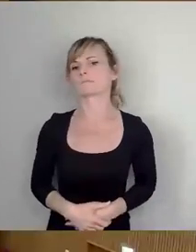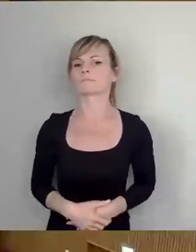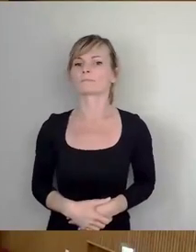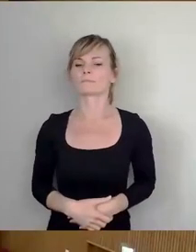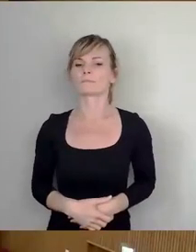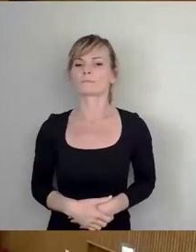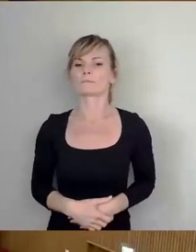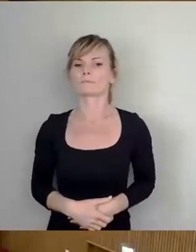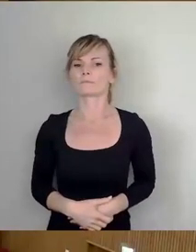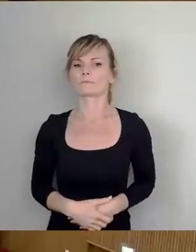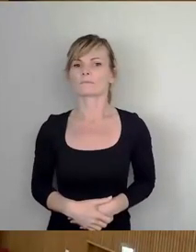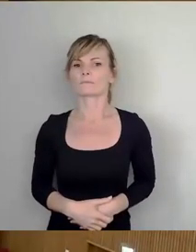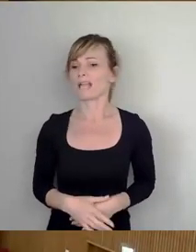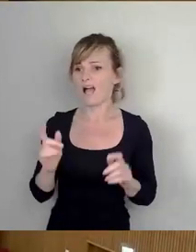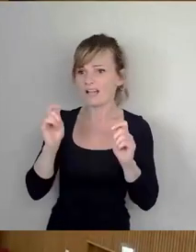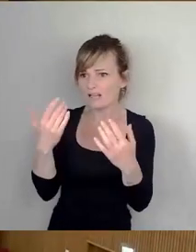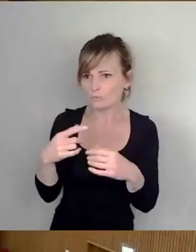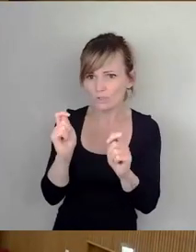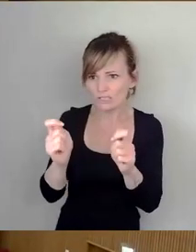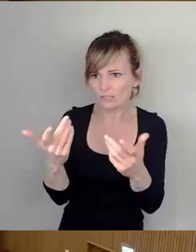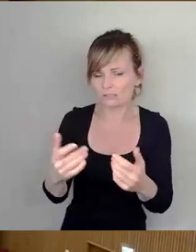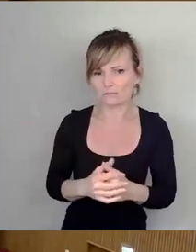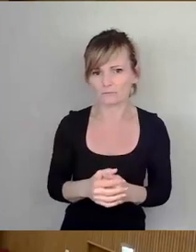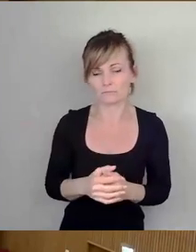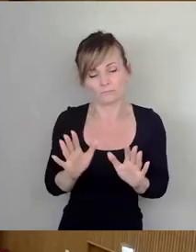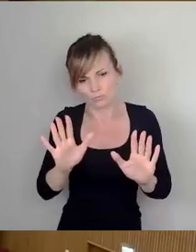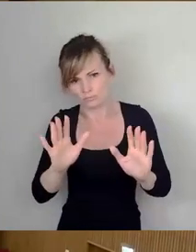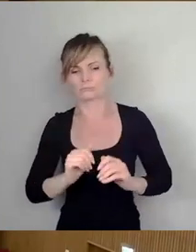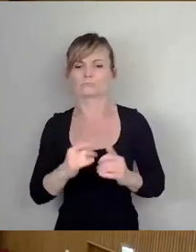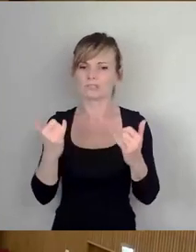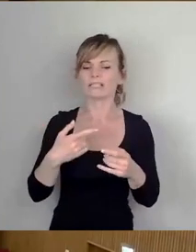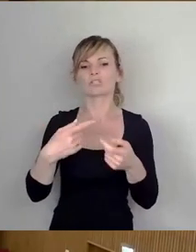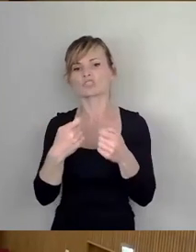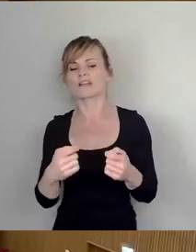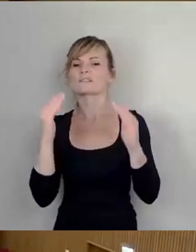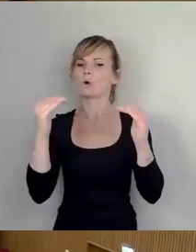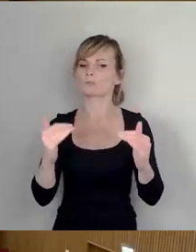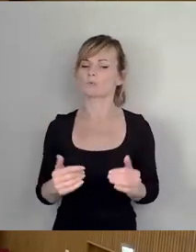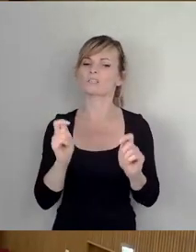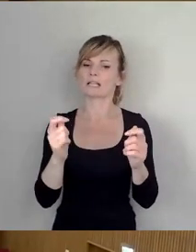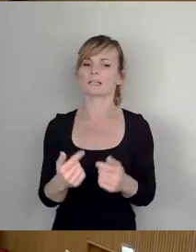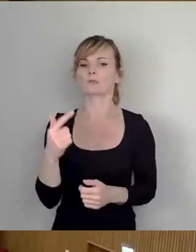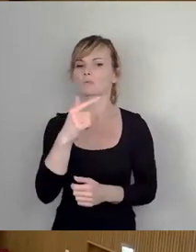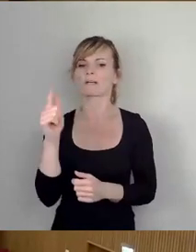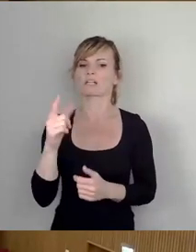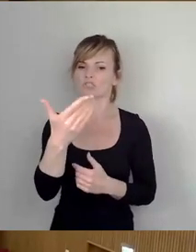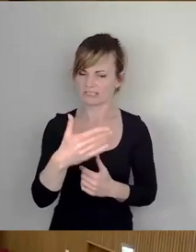Wobei der Antrag ja noch gar nicht gestellt ist. Jetzt haben wir aber einen Geschäftsordnungsantrag. Thomas Laczynski, bitte.